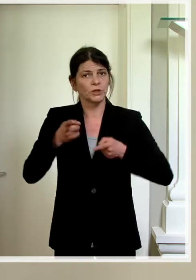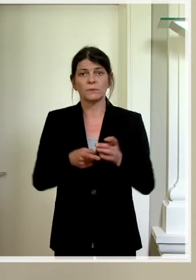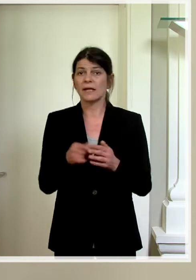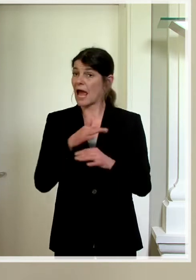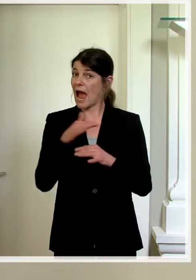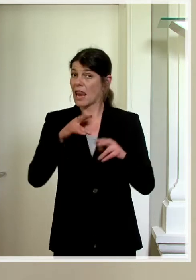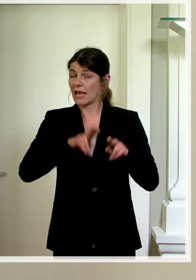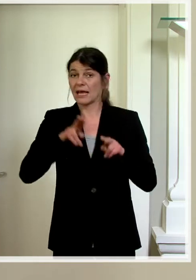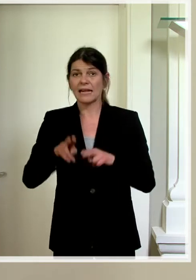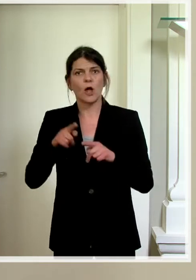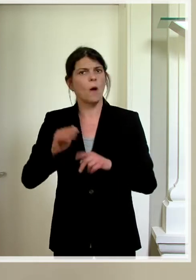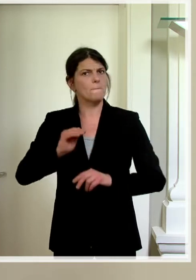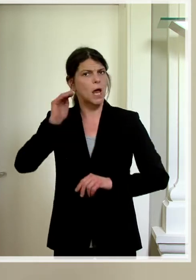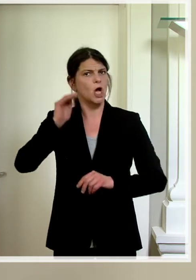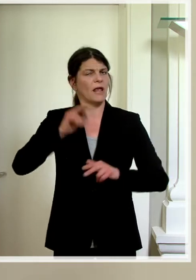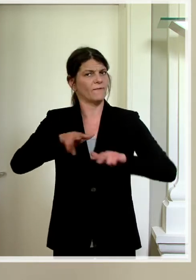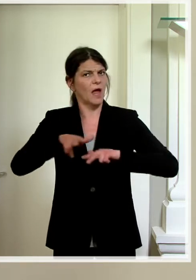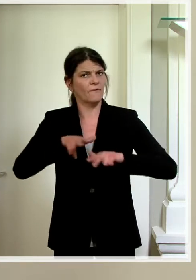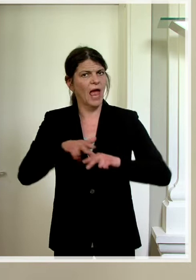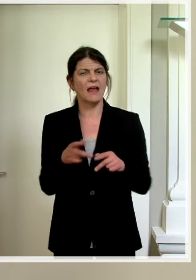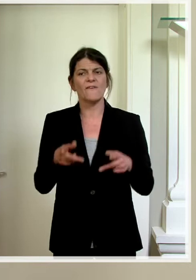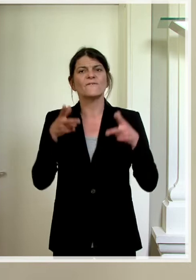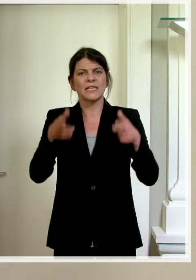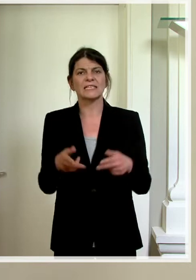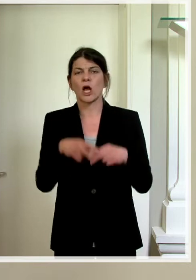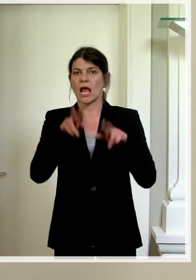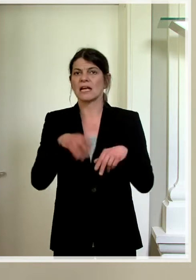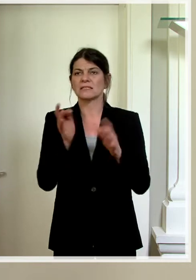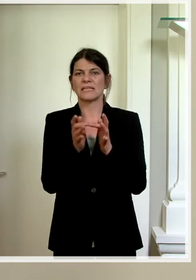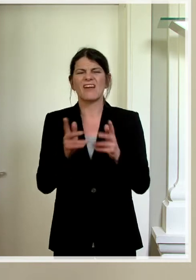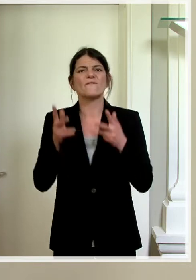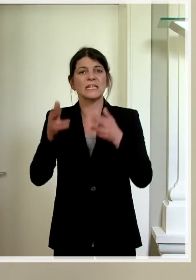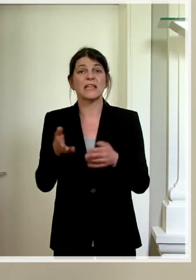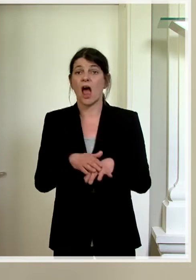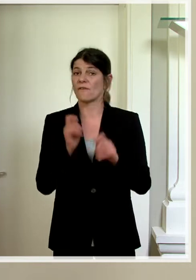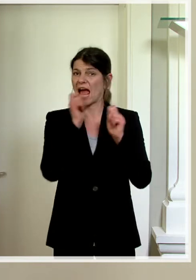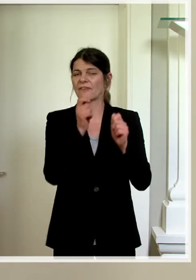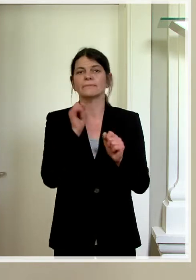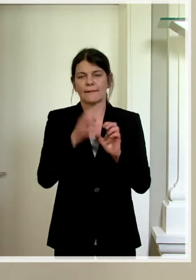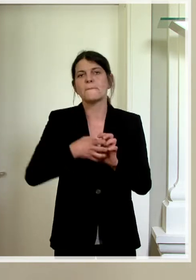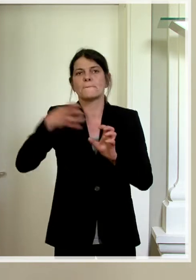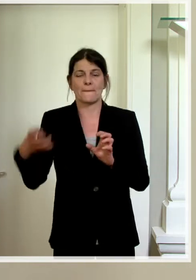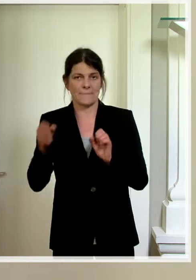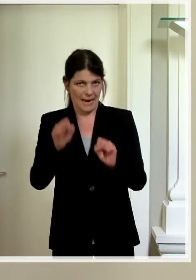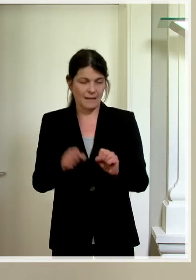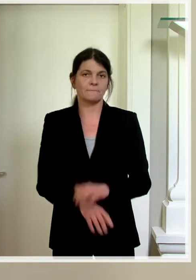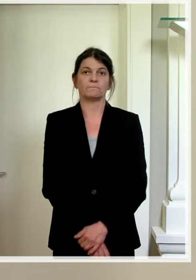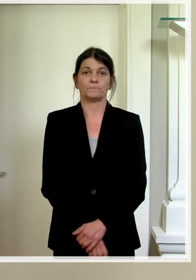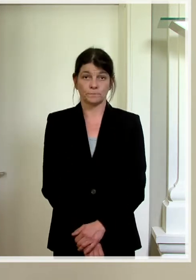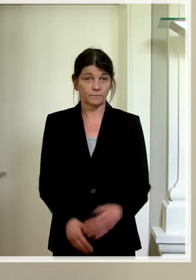allen gerichtlichen und behördlichen Verfahren die Fristen und Rechtsmittelfristen auf Antrag erstreckt werden können.